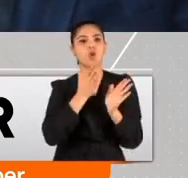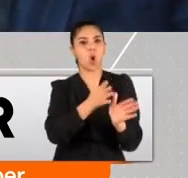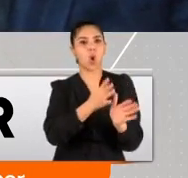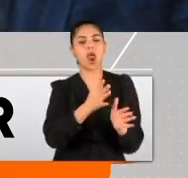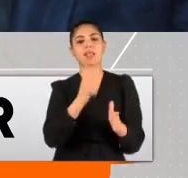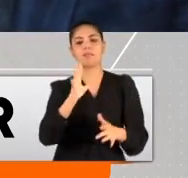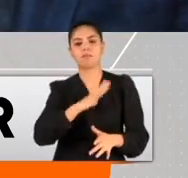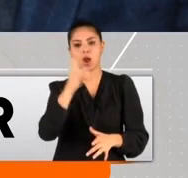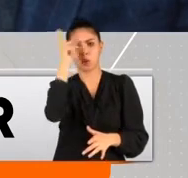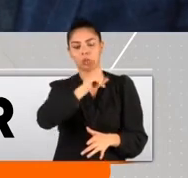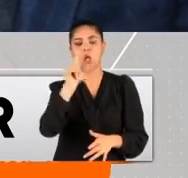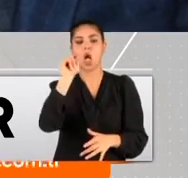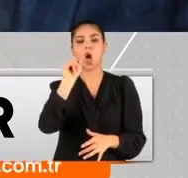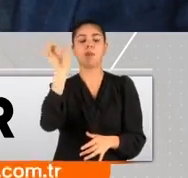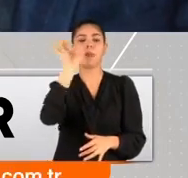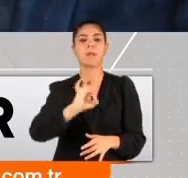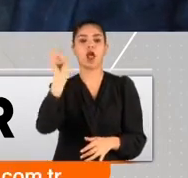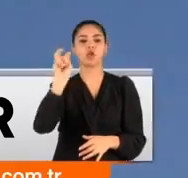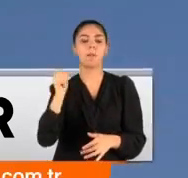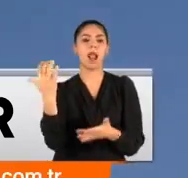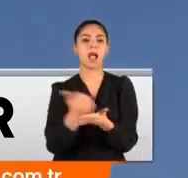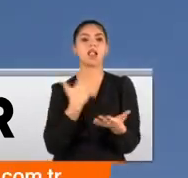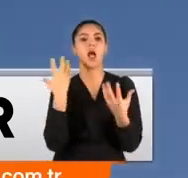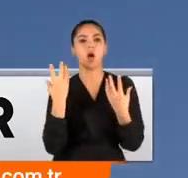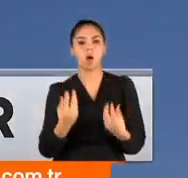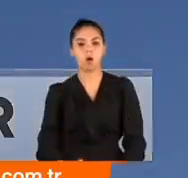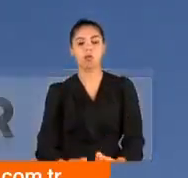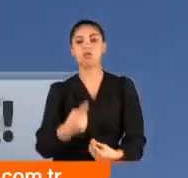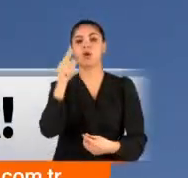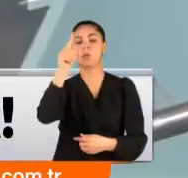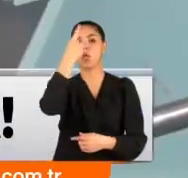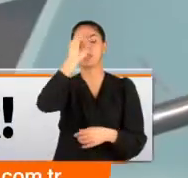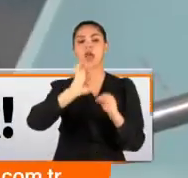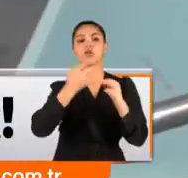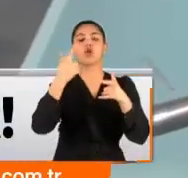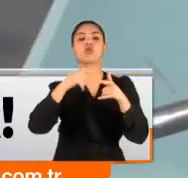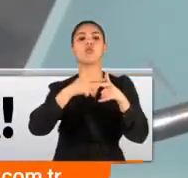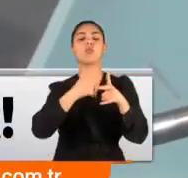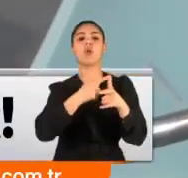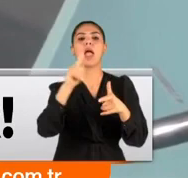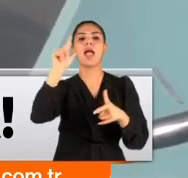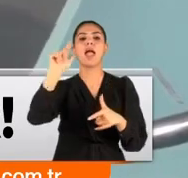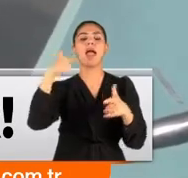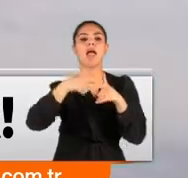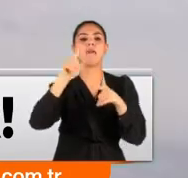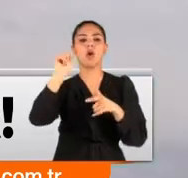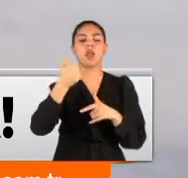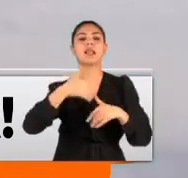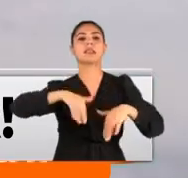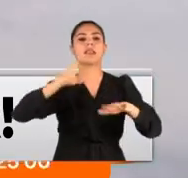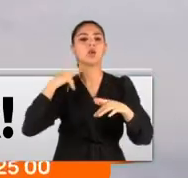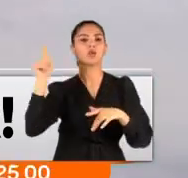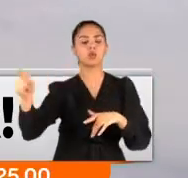etmemiz nedeniyle 11 milyar dolar gibi bir parayı kazanacağız. Masadaki tek seçenek F-16 değil. Rusya'dan Su-35 ve Su